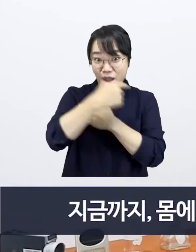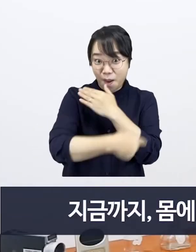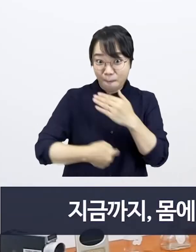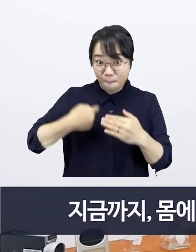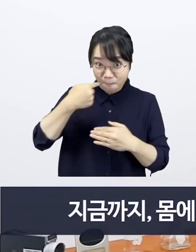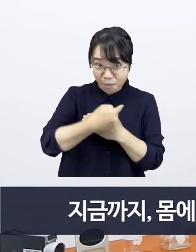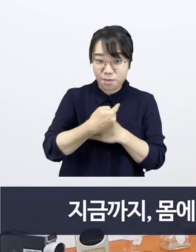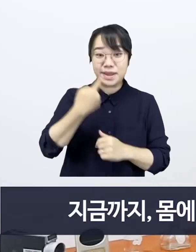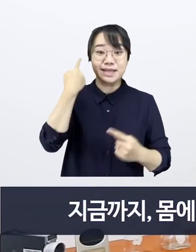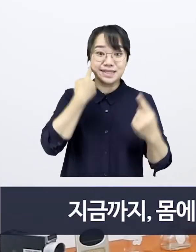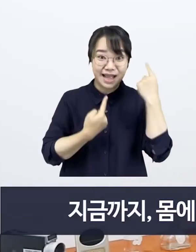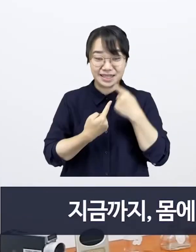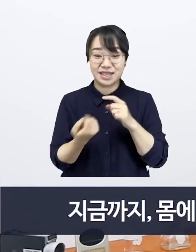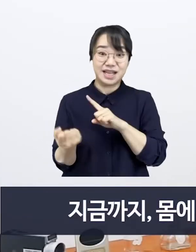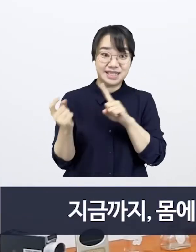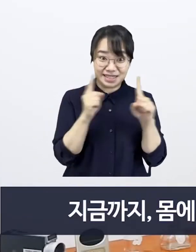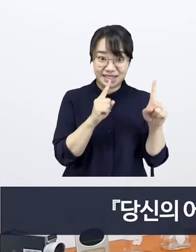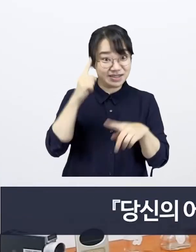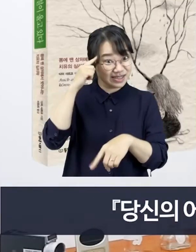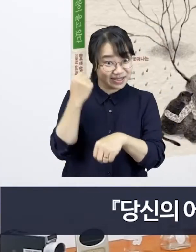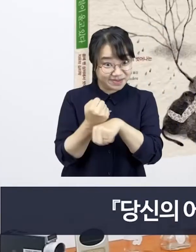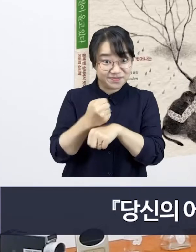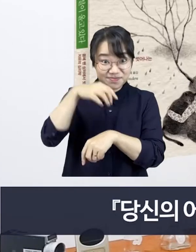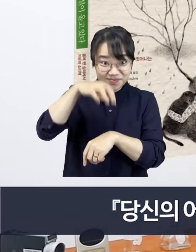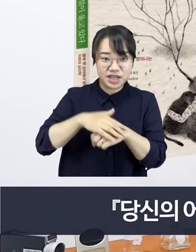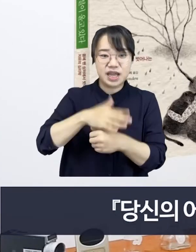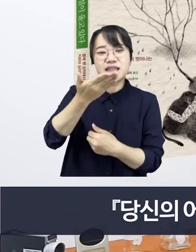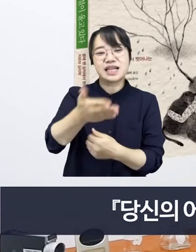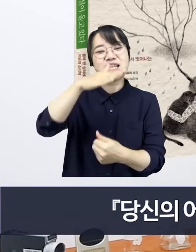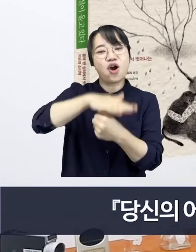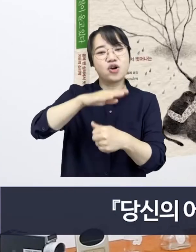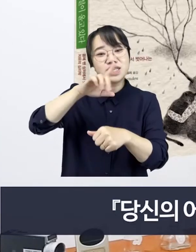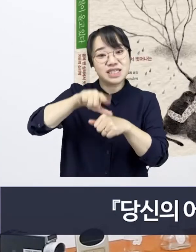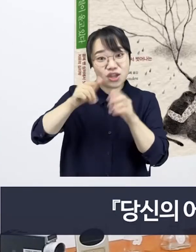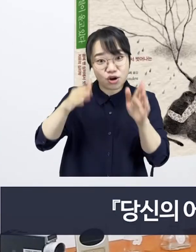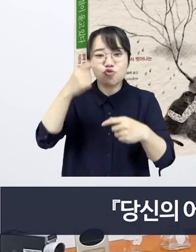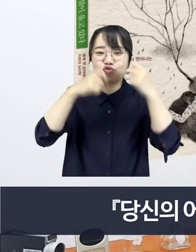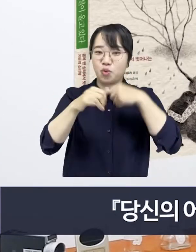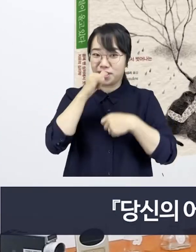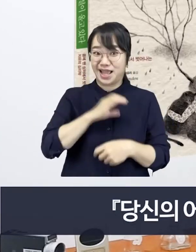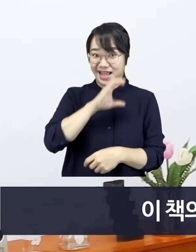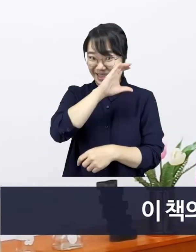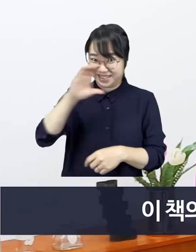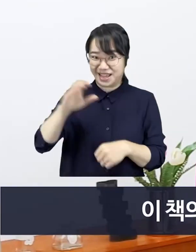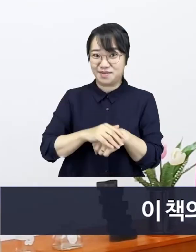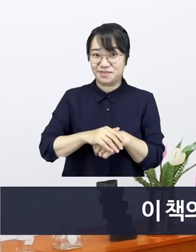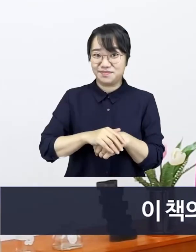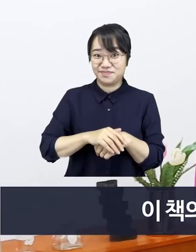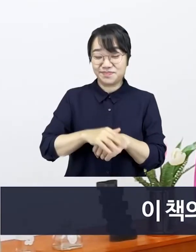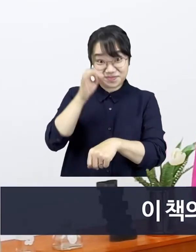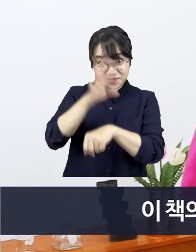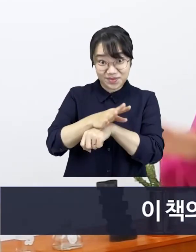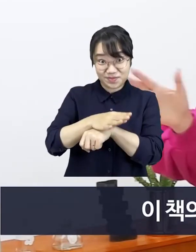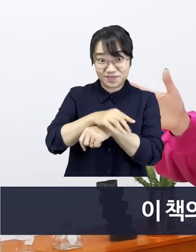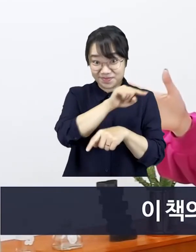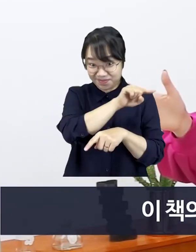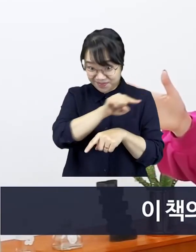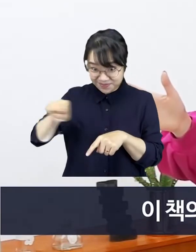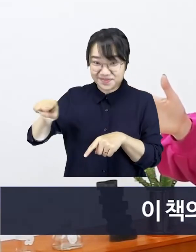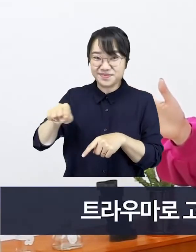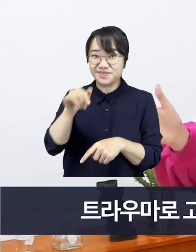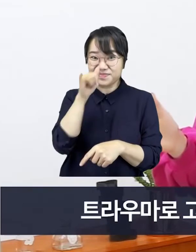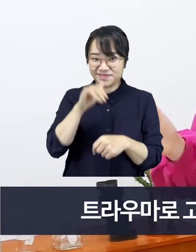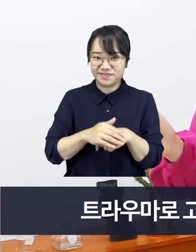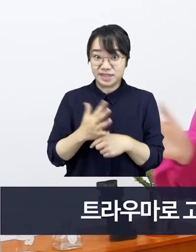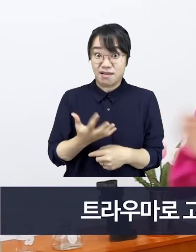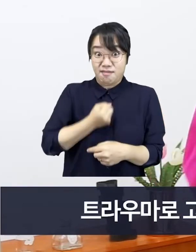몸에 뵌 상처에서 벗어나는 치유의 심리학 당신의 어린 시절이 울고 있다였습니다 이 책의 구매 링크는 아래에